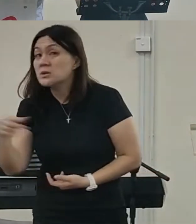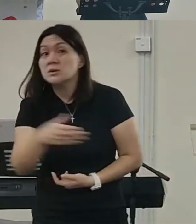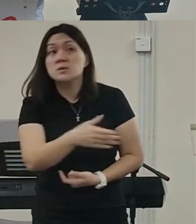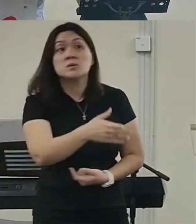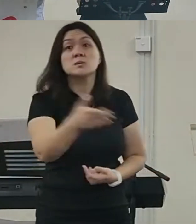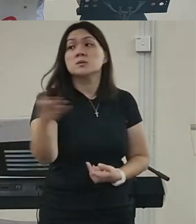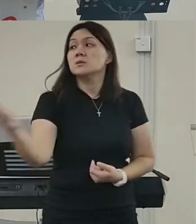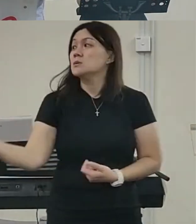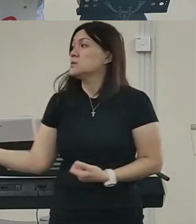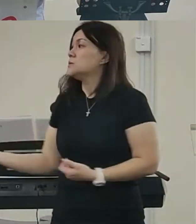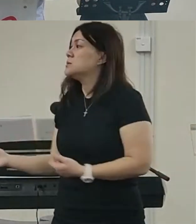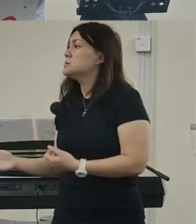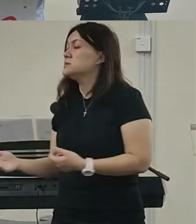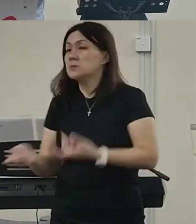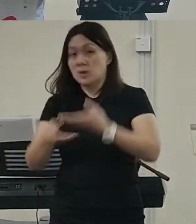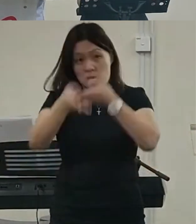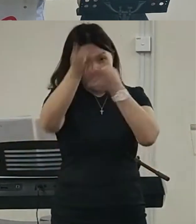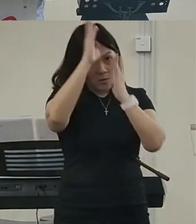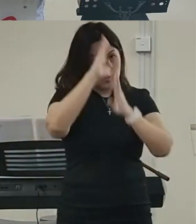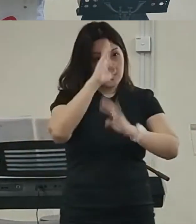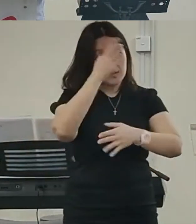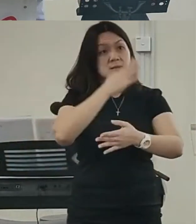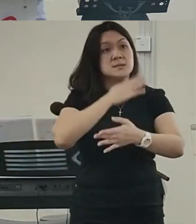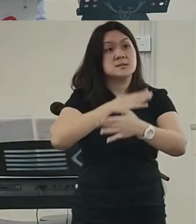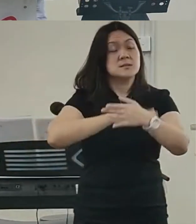那么我要告诉你如果神才来拆遣我们